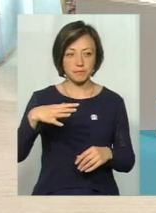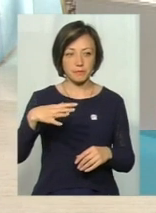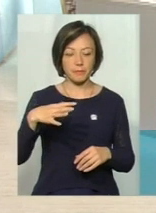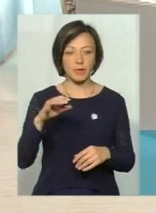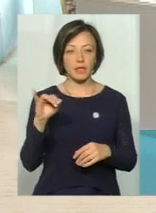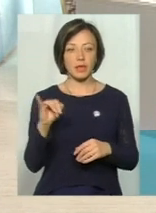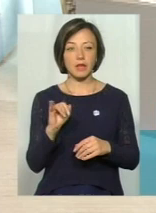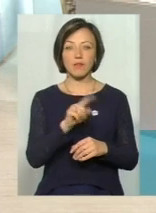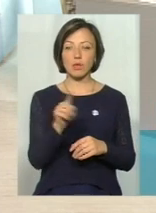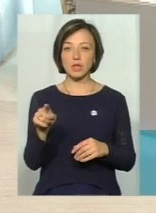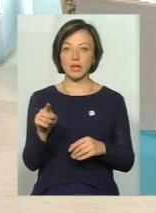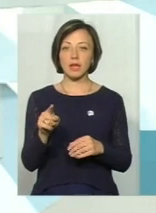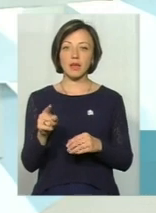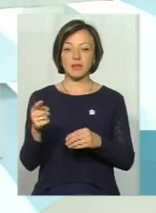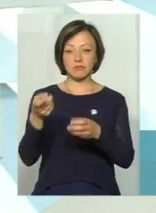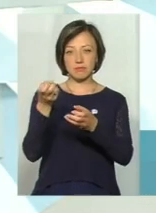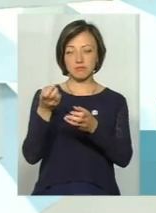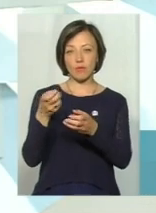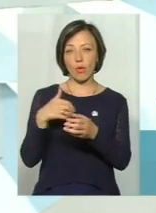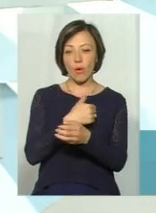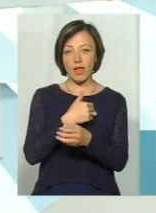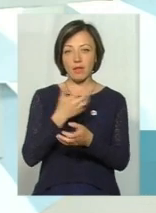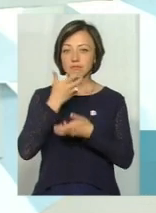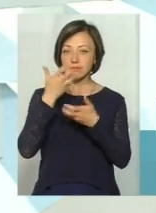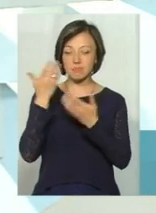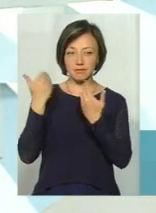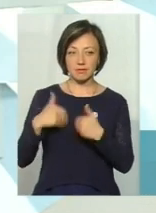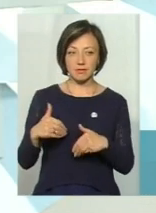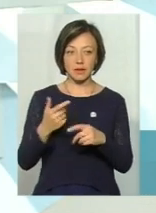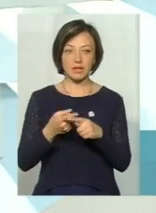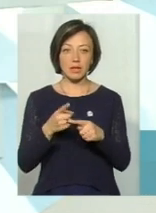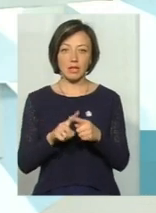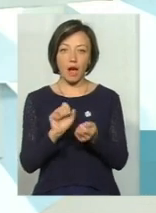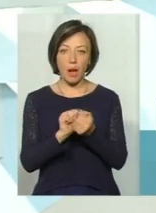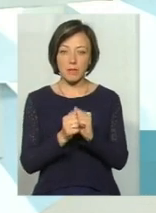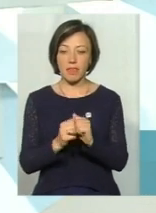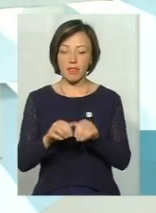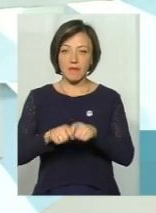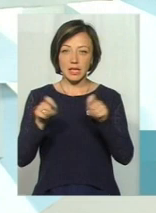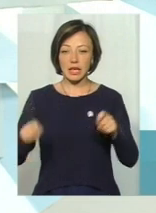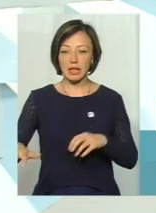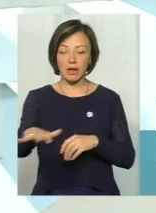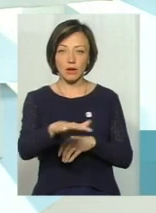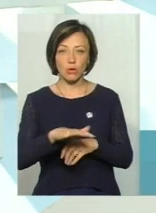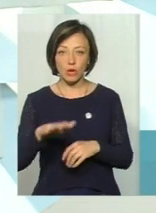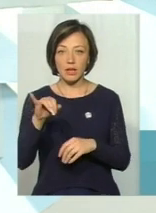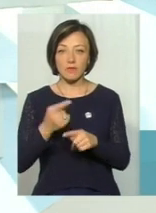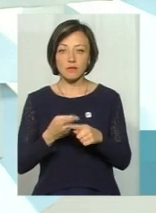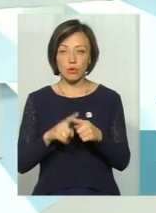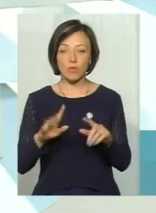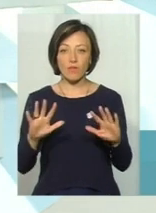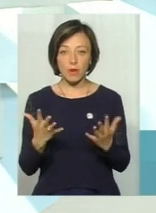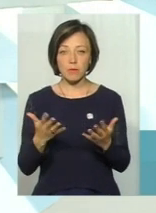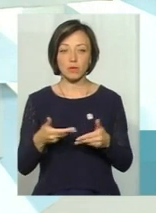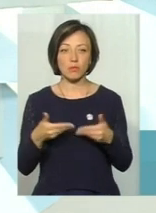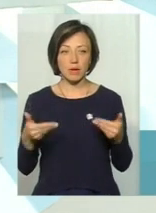І вони виходять погрітися на певні камінчики, на відкриту територію, на галявину. І в цьому випадку